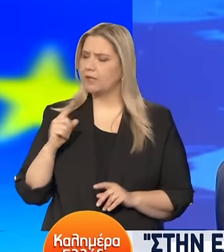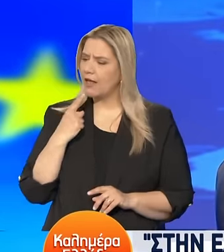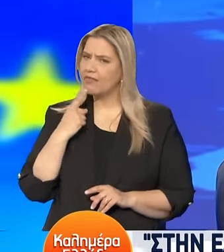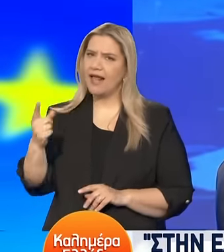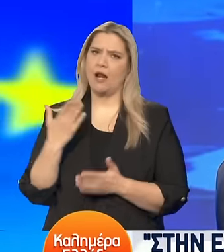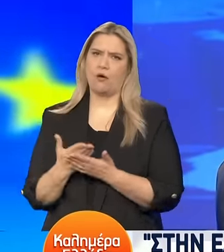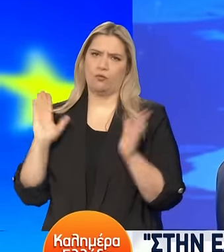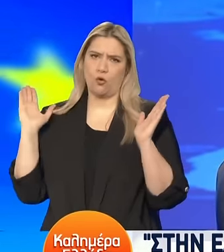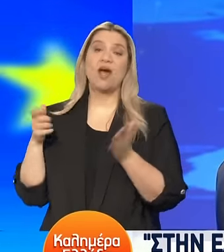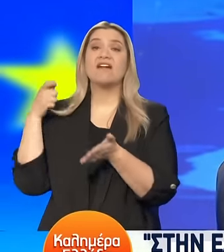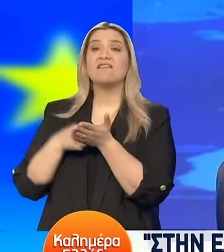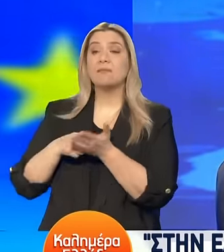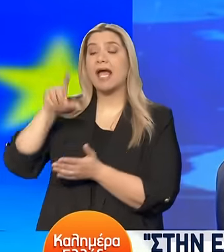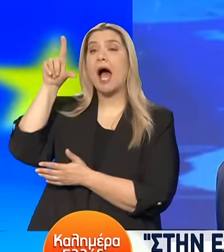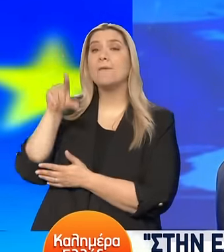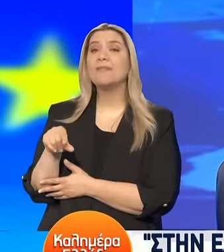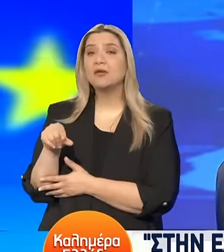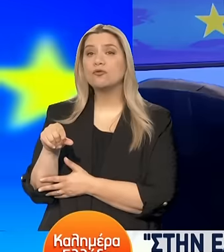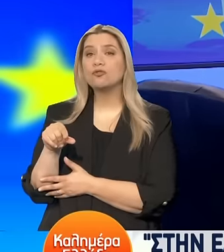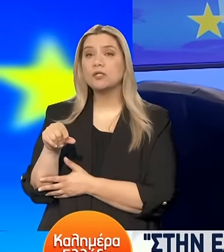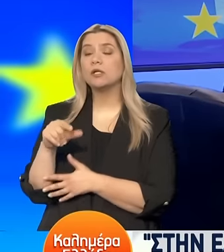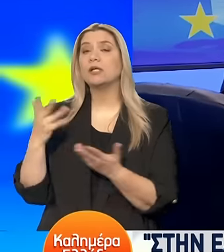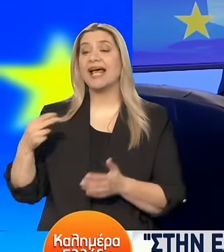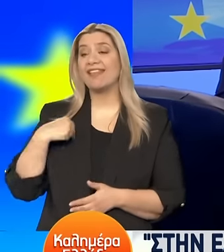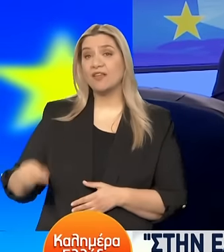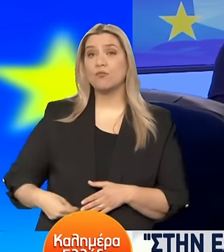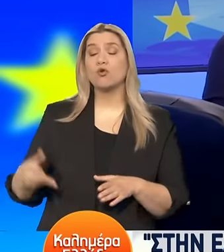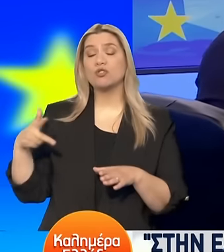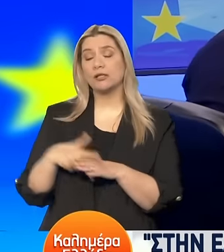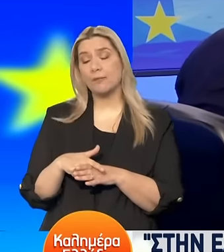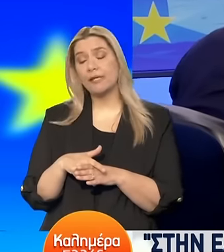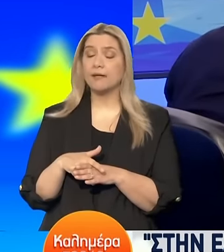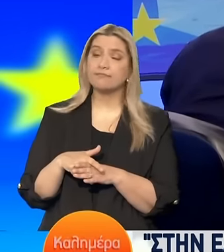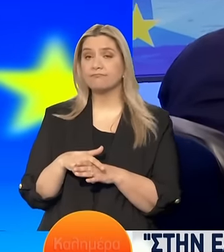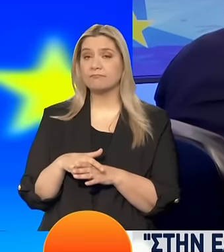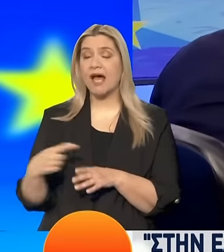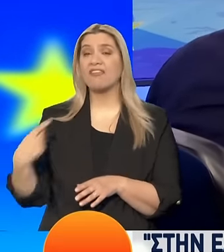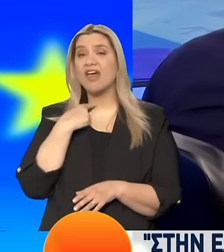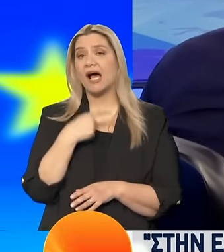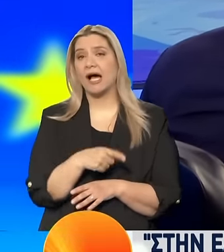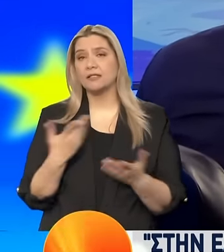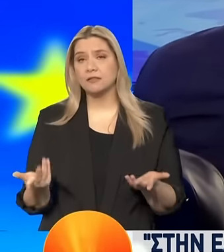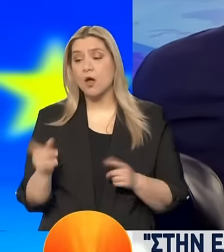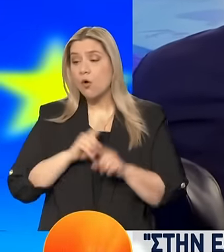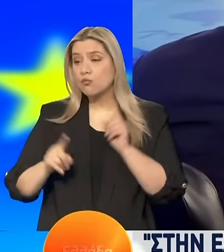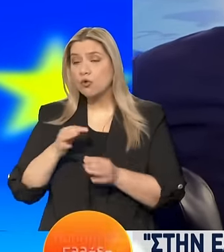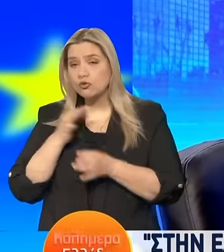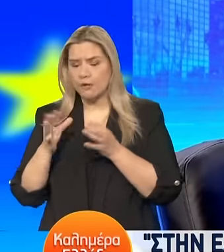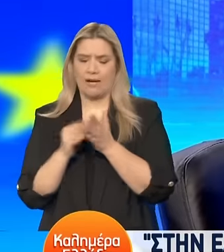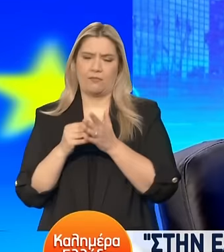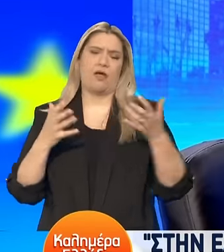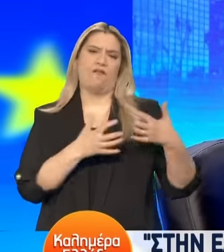μείωση του ΦΠΑ στοιχίζει πάρα πολλά στα δημόσια ταμεία. Όποιος διπών την εισηγείται. Είτε είναι αντιπολίτευση, είτε είναι βιομήχανη,